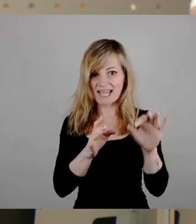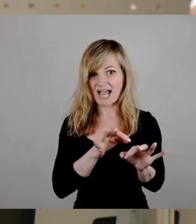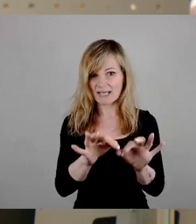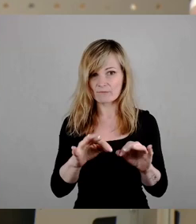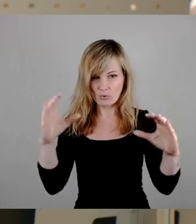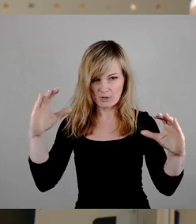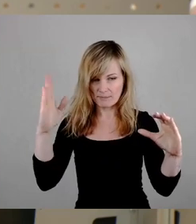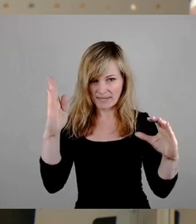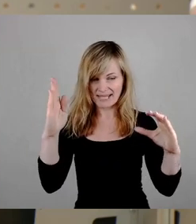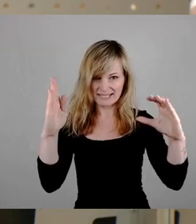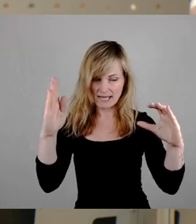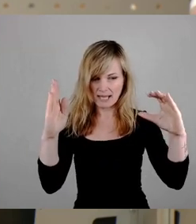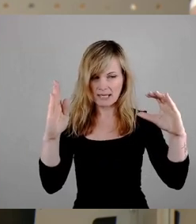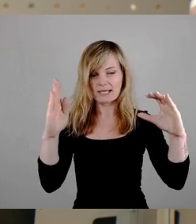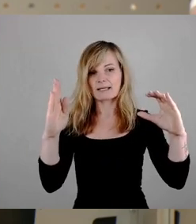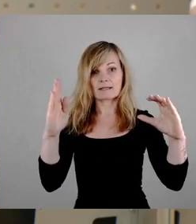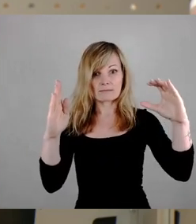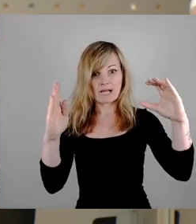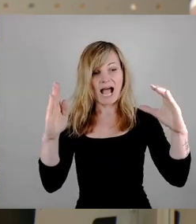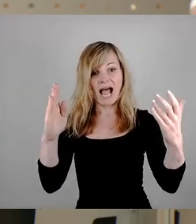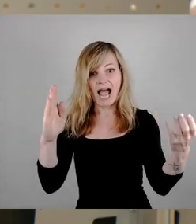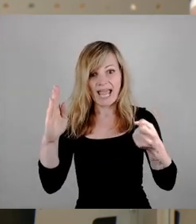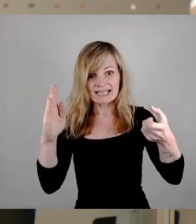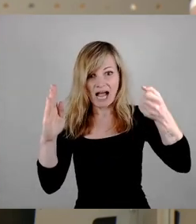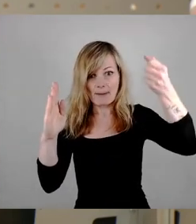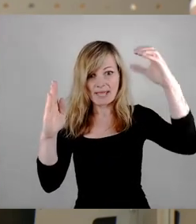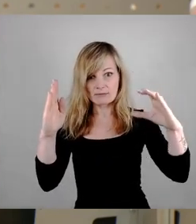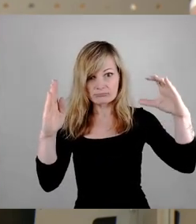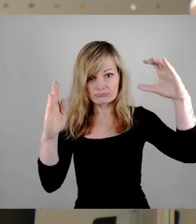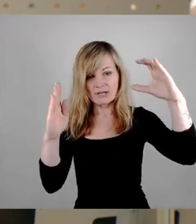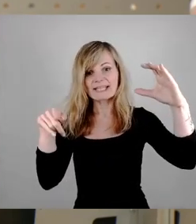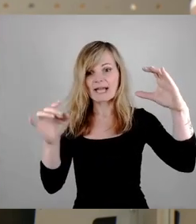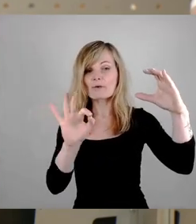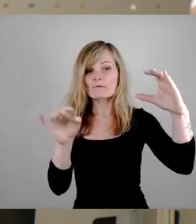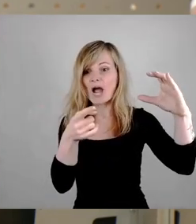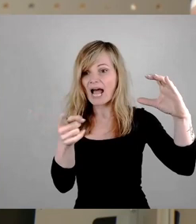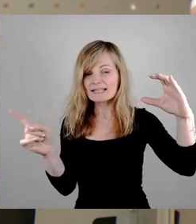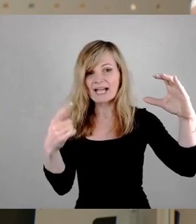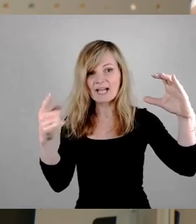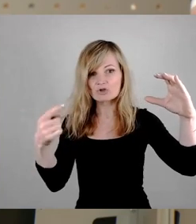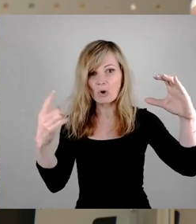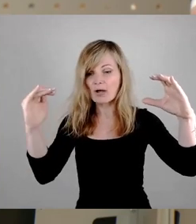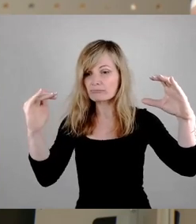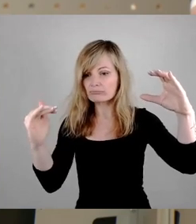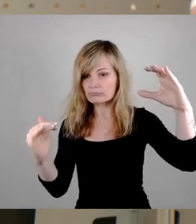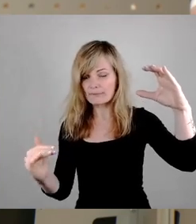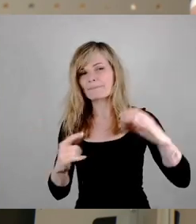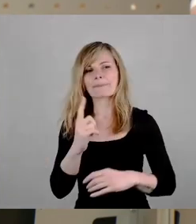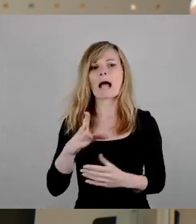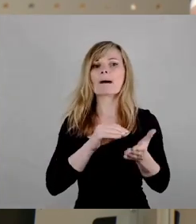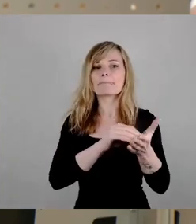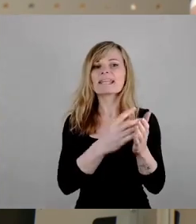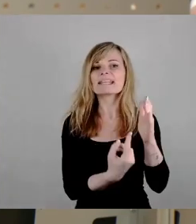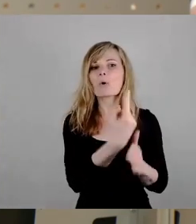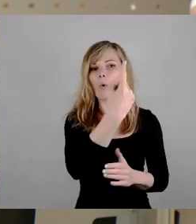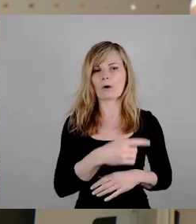dann geht die Steuer für alle anderen runter. So, das ist das Problem. Aber die Mieten gehen hoch. Wieso gehen denn die